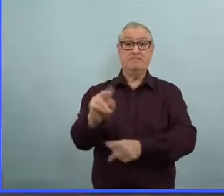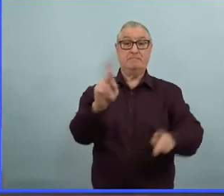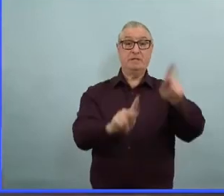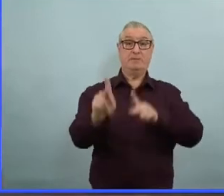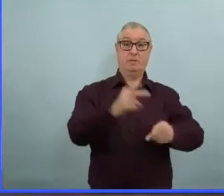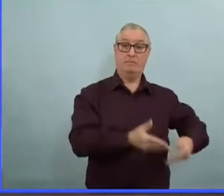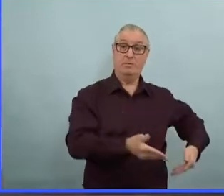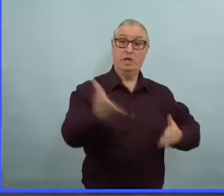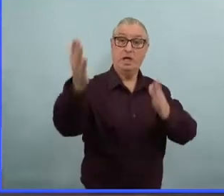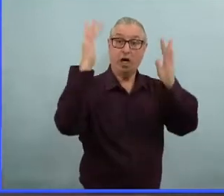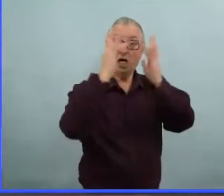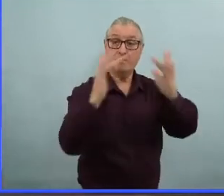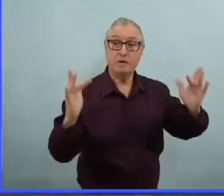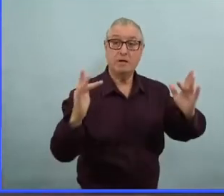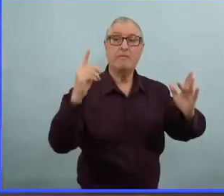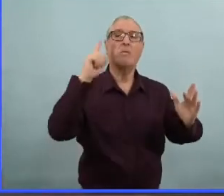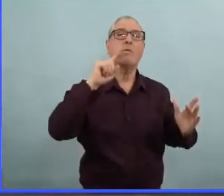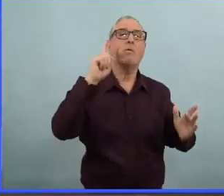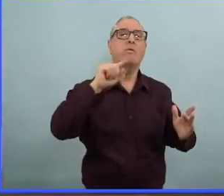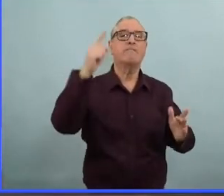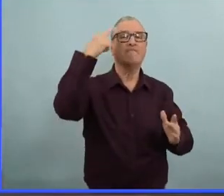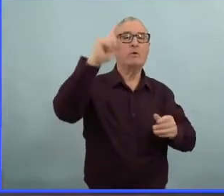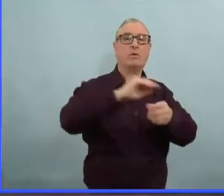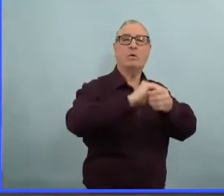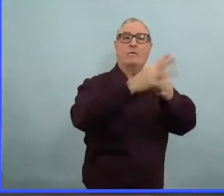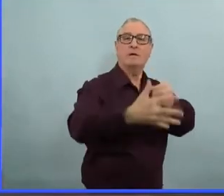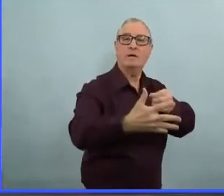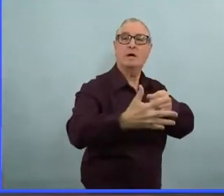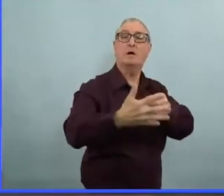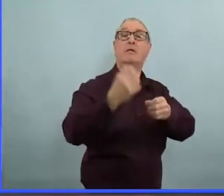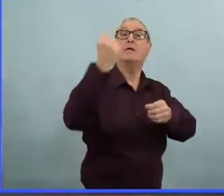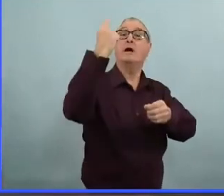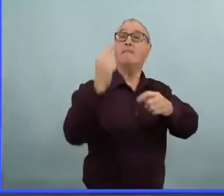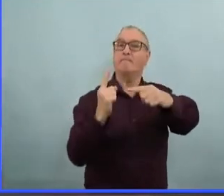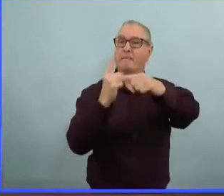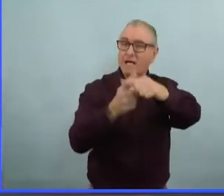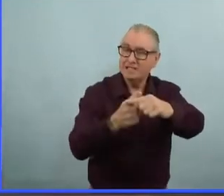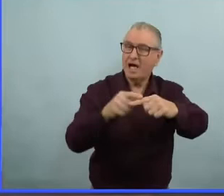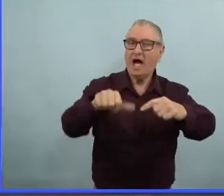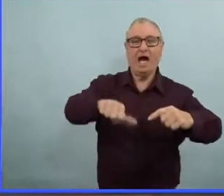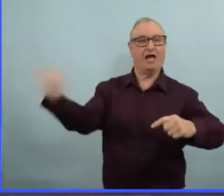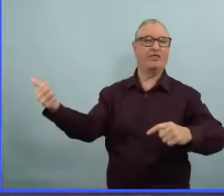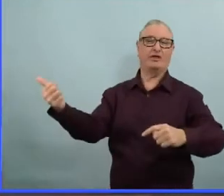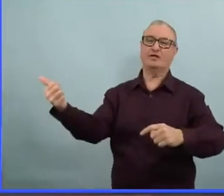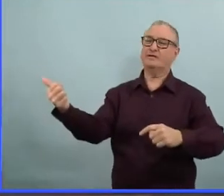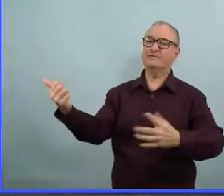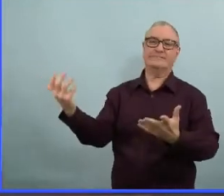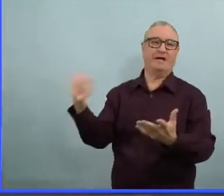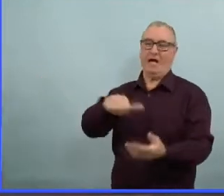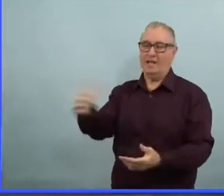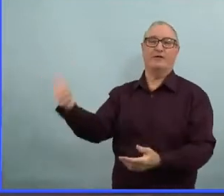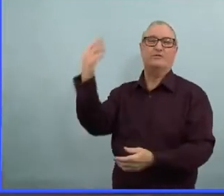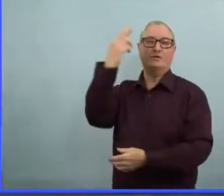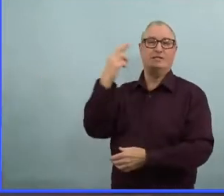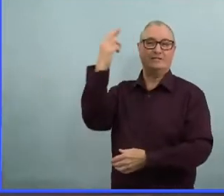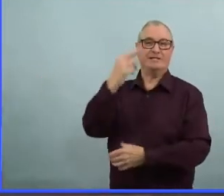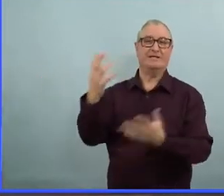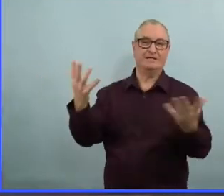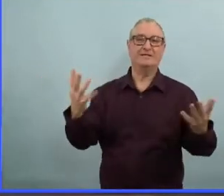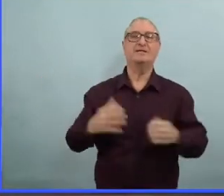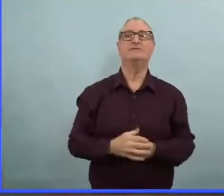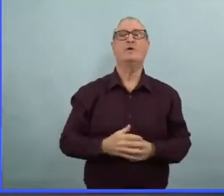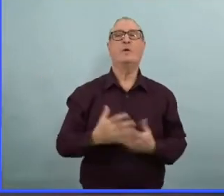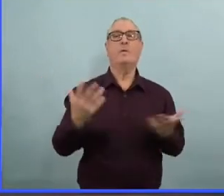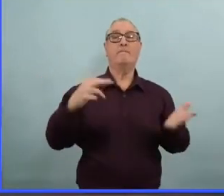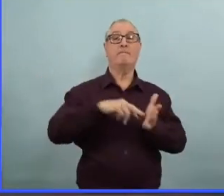Donc, ce sont des gens qui sont positifs pour la COVID, mais c'est une incidence seulement. Donc, ils sont là pour des raisons autres